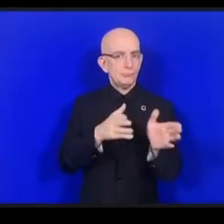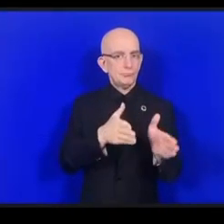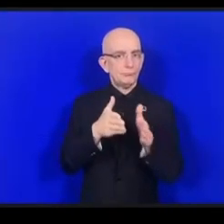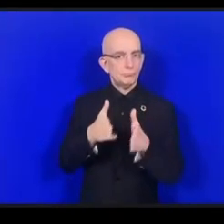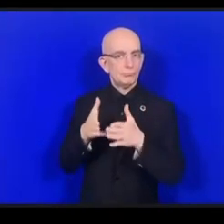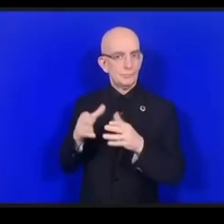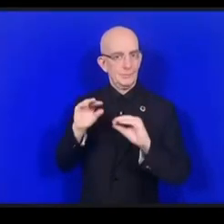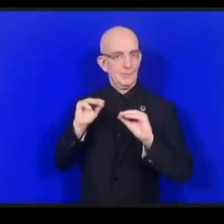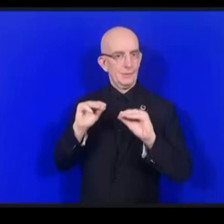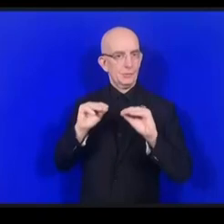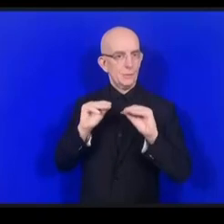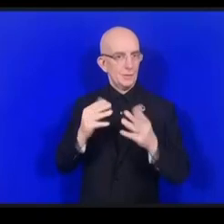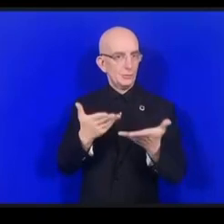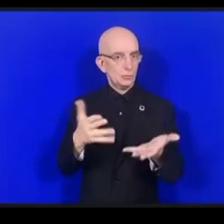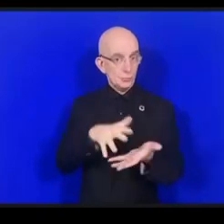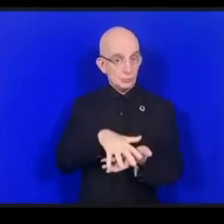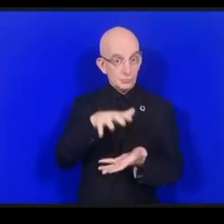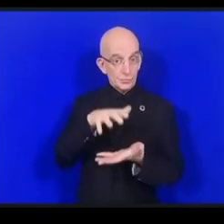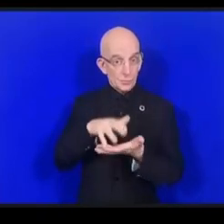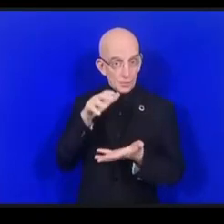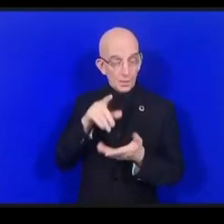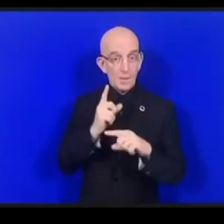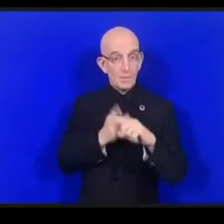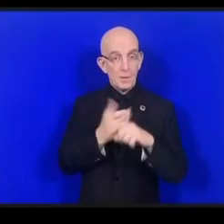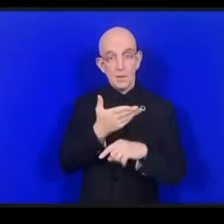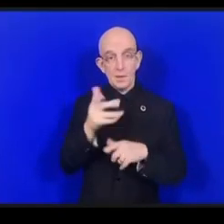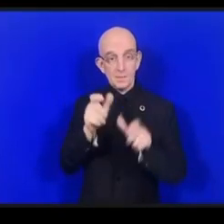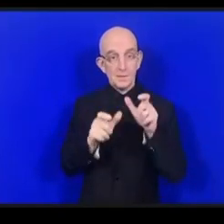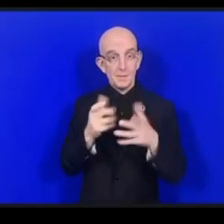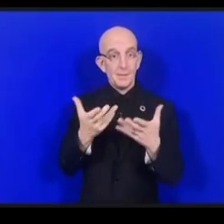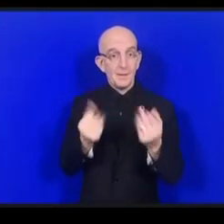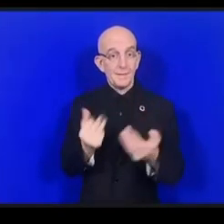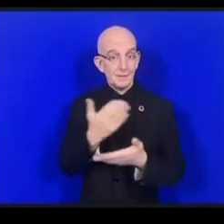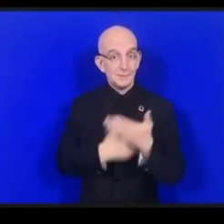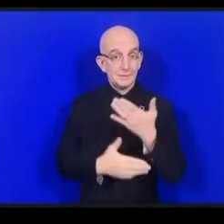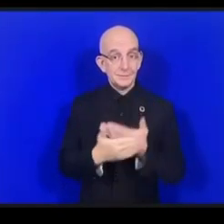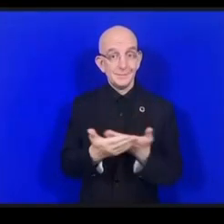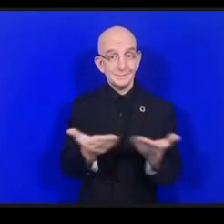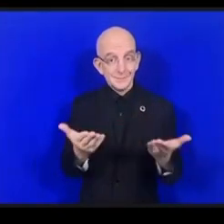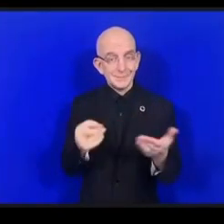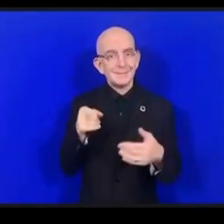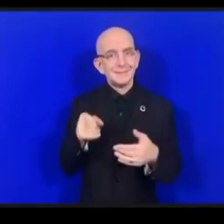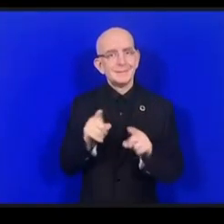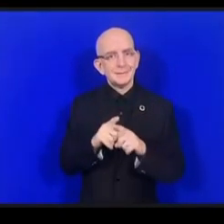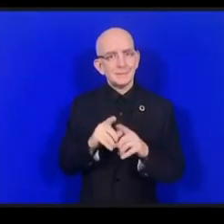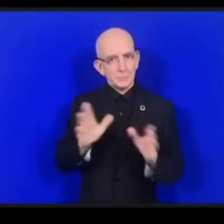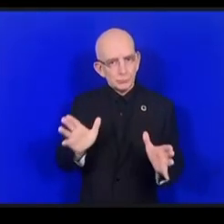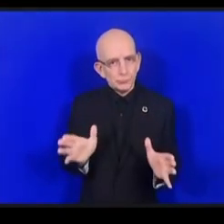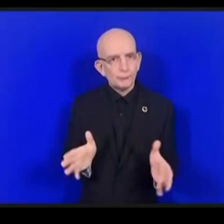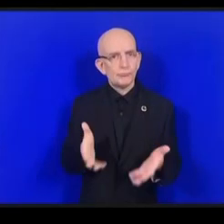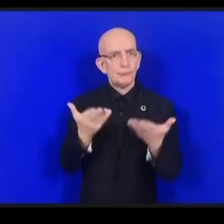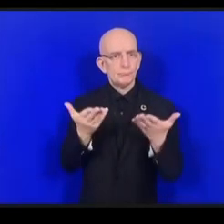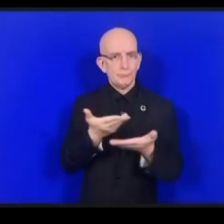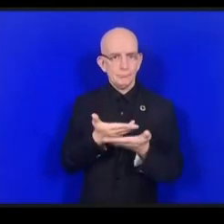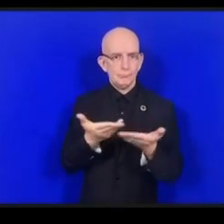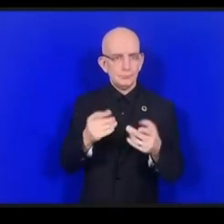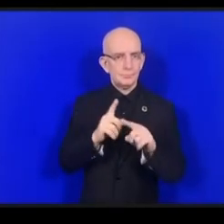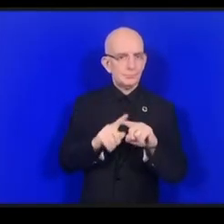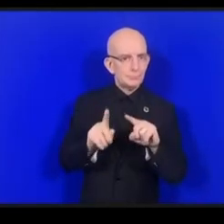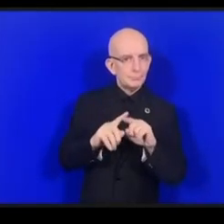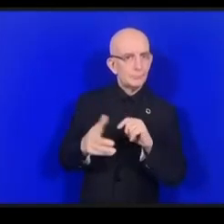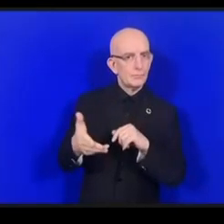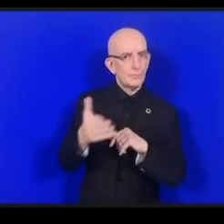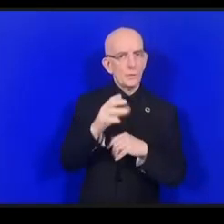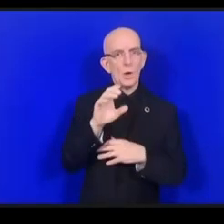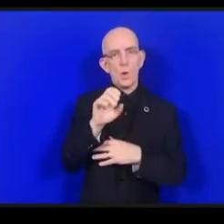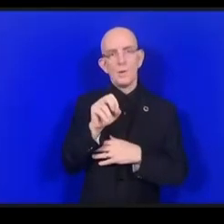ومتعددة اللغات في أشكال مفتوحة بما في ذلك للأشخاص من ذوي